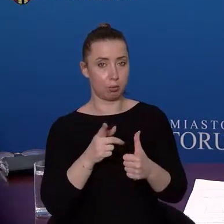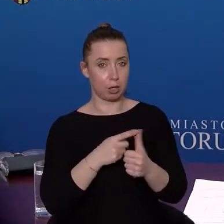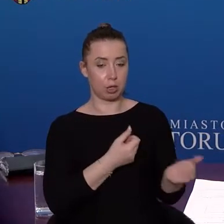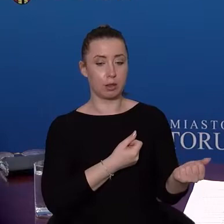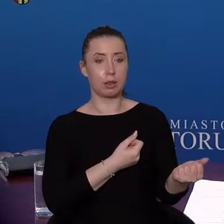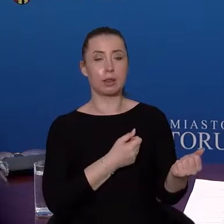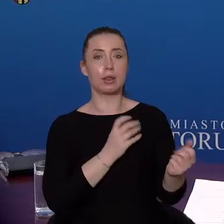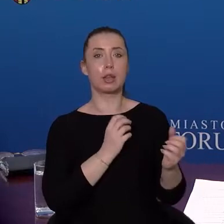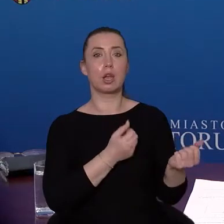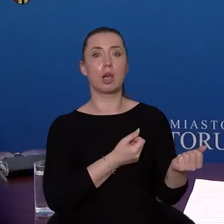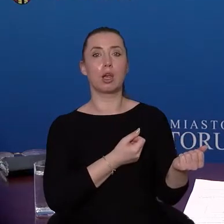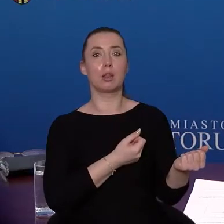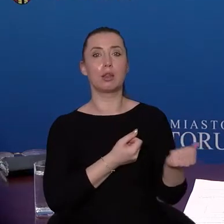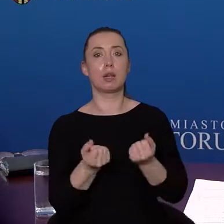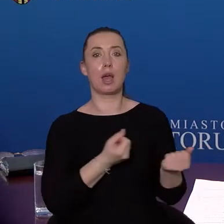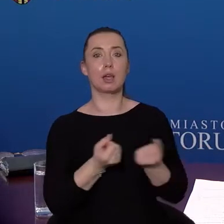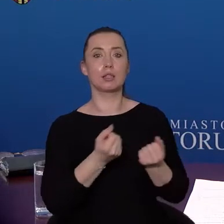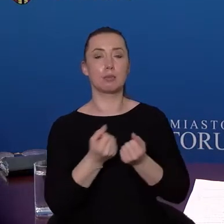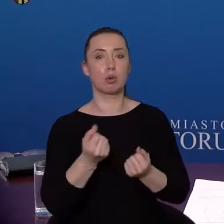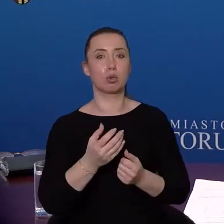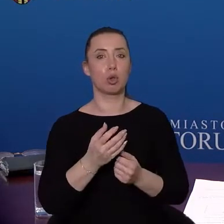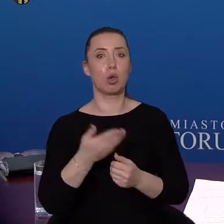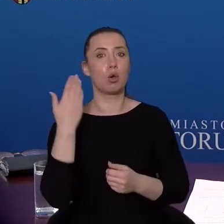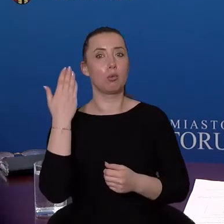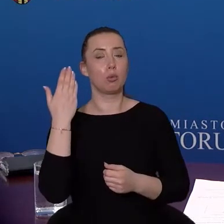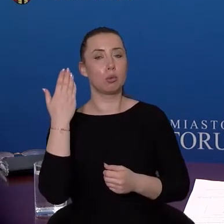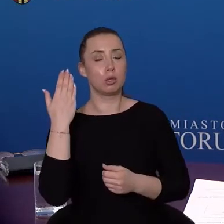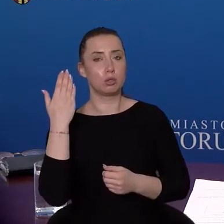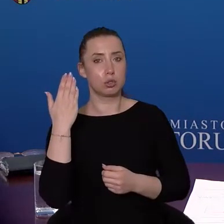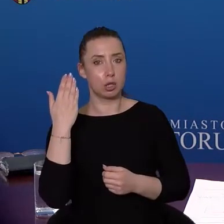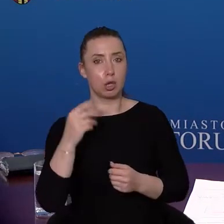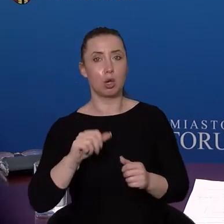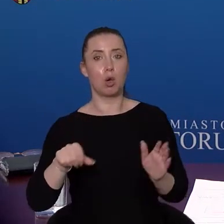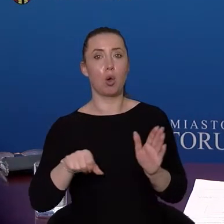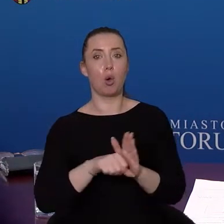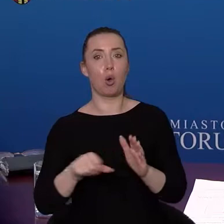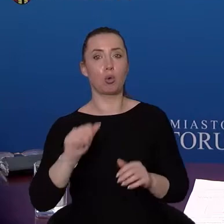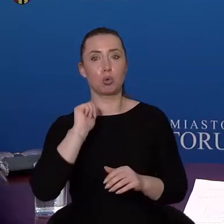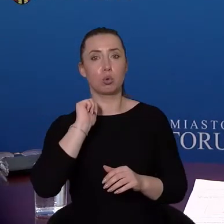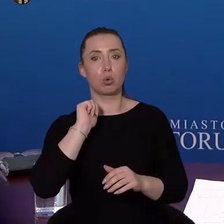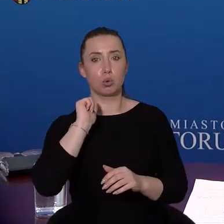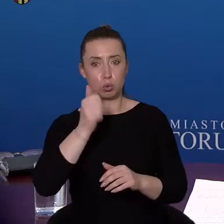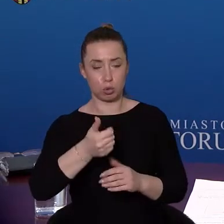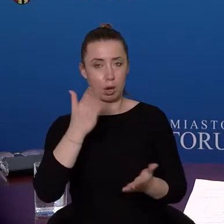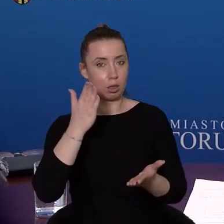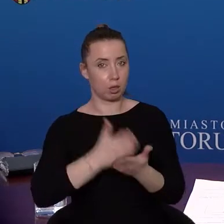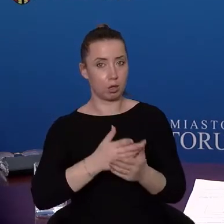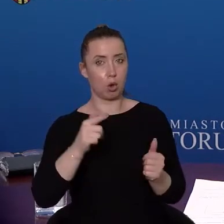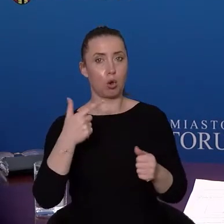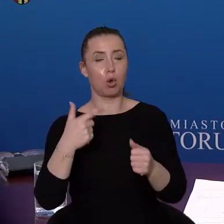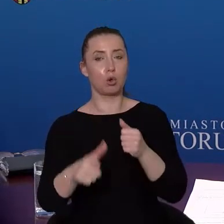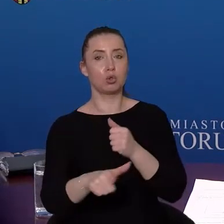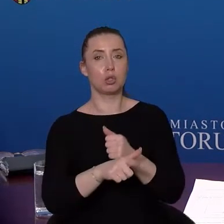to transport zbiorowy. Prowadzony zostaje w transporcie zbiorowym od jutra 75%